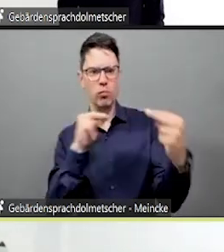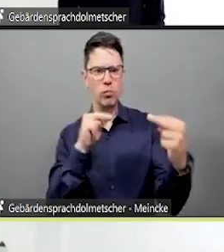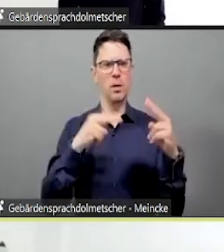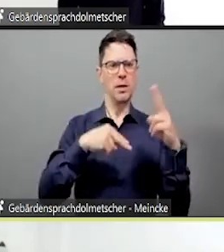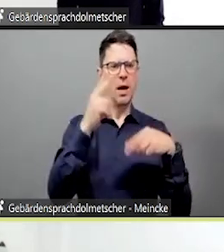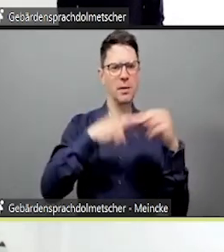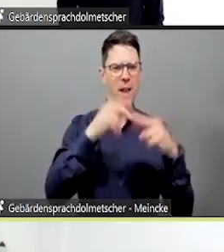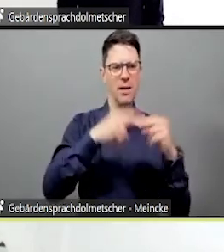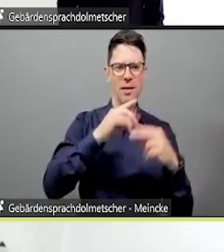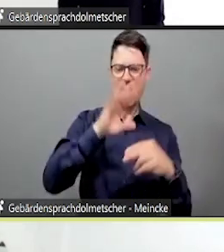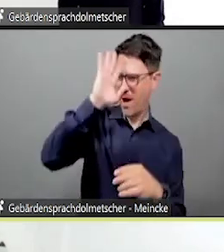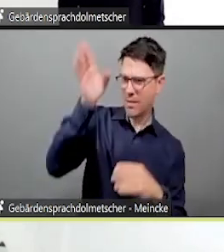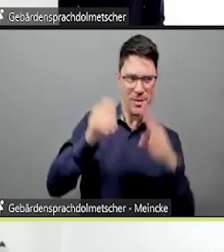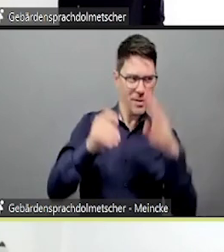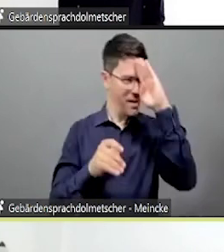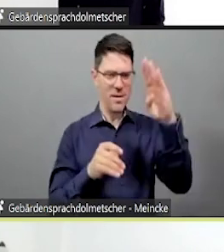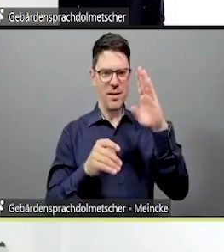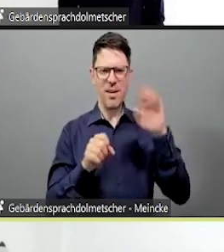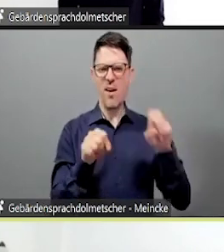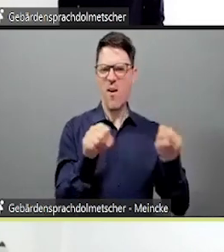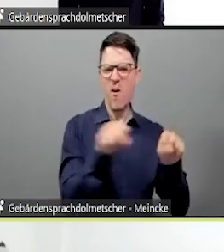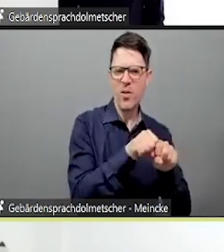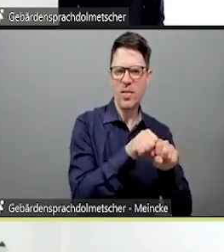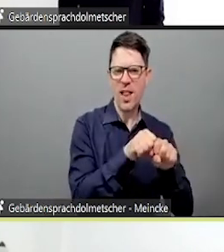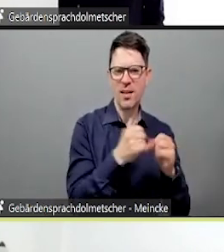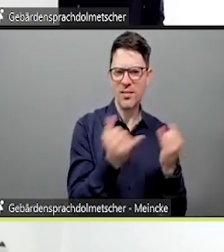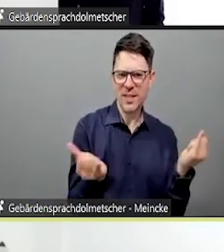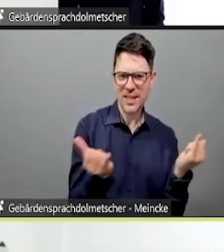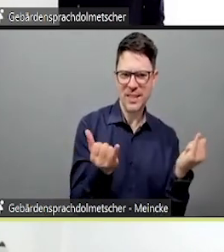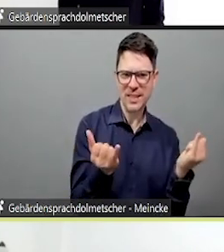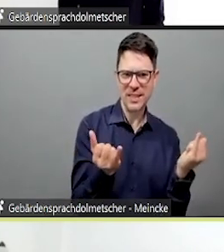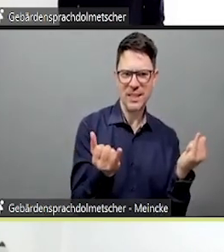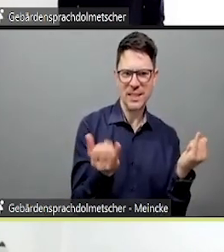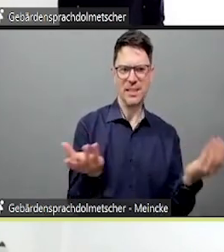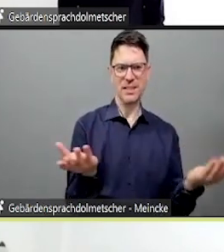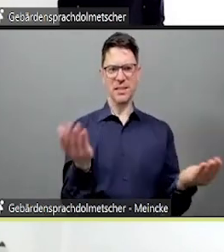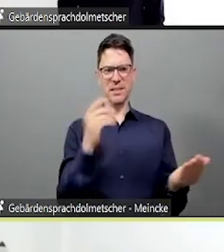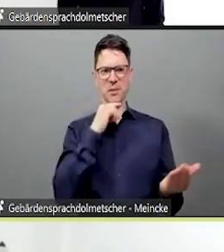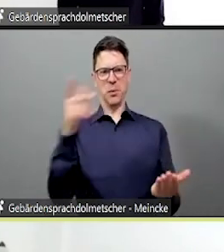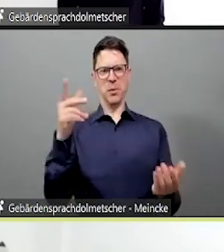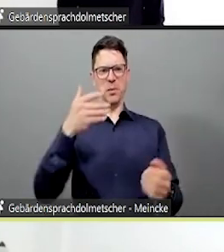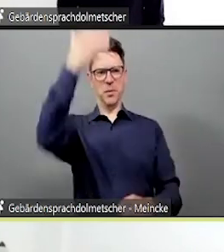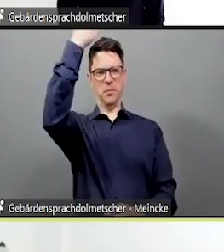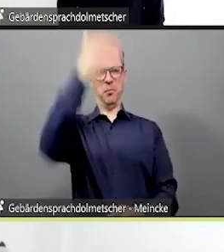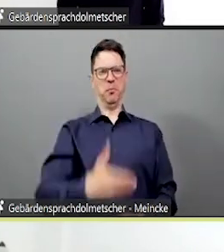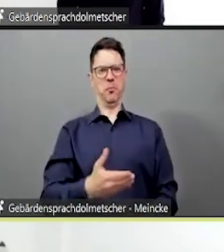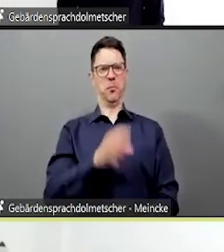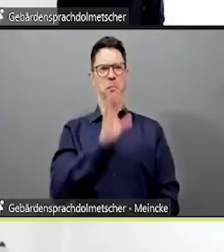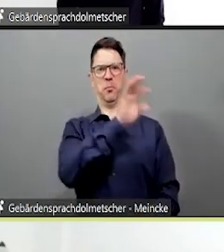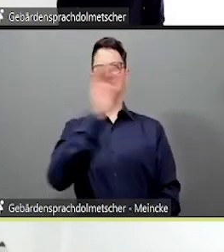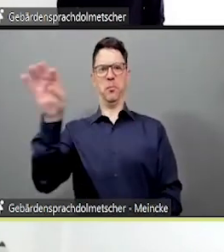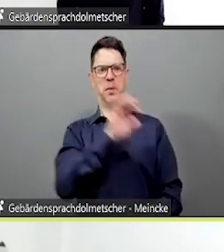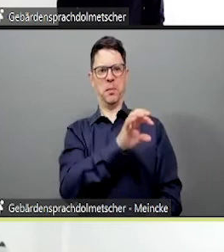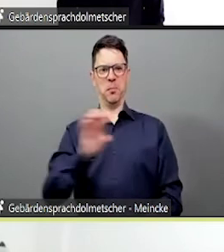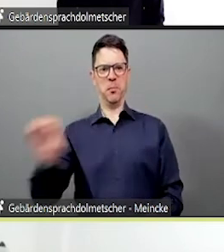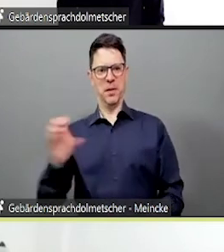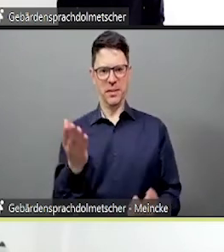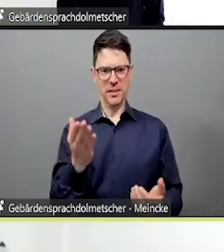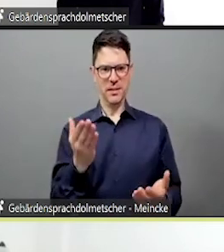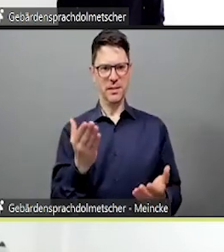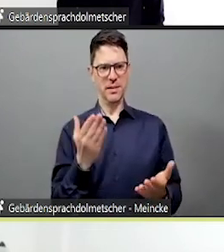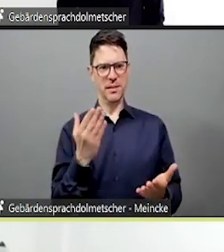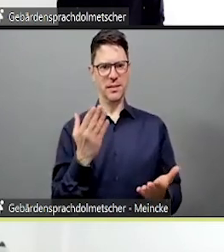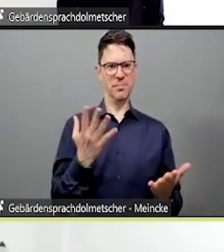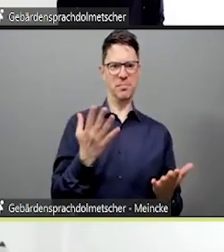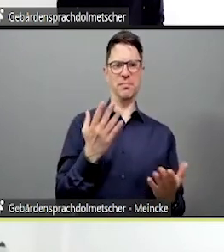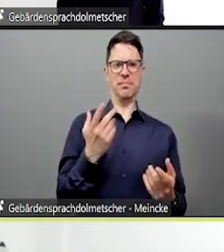ein bisschen Musik abspielen. Das muss ja jetzt nicht Techno sein, sondern irgendwie so Lounge-Musik oder so. Fühlt man sich ein bisschen zwar wie im Fahrstuhl,